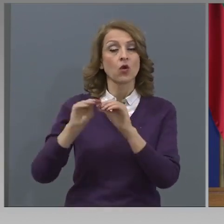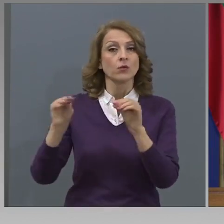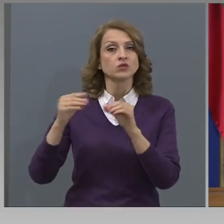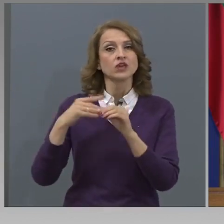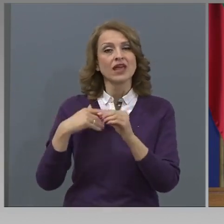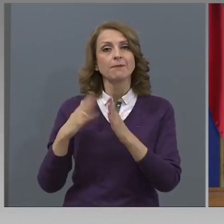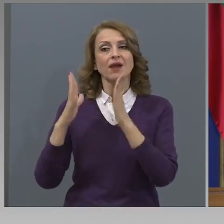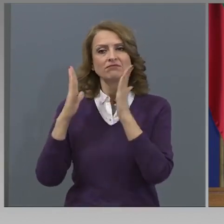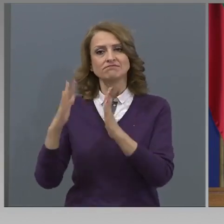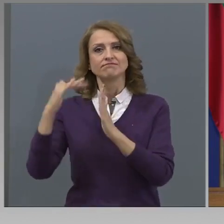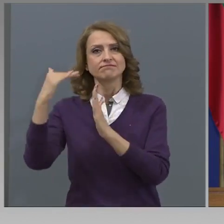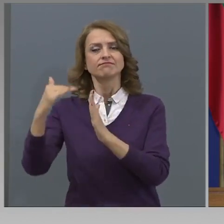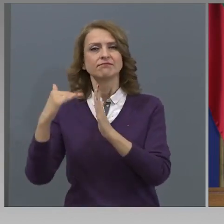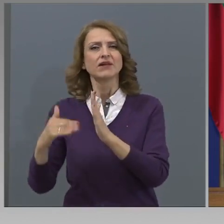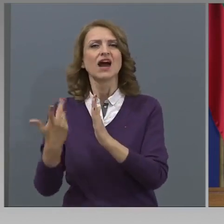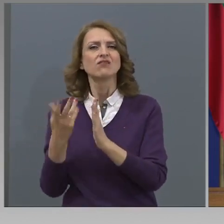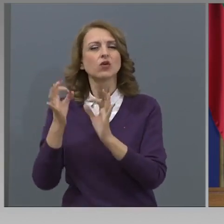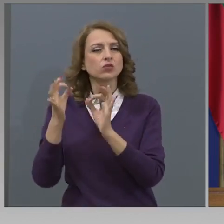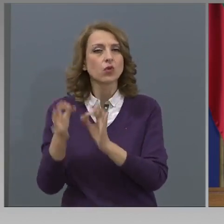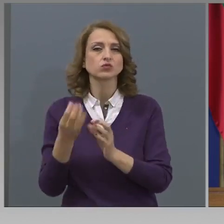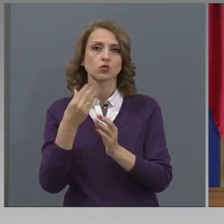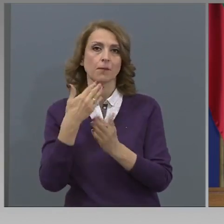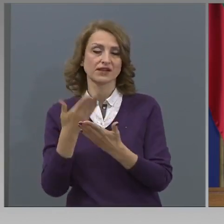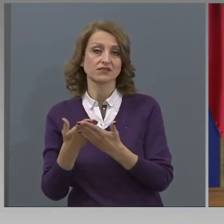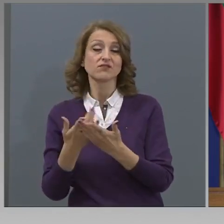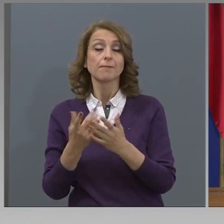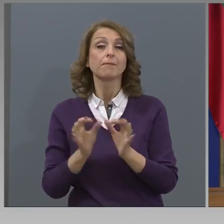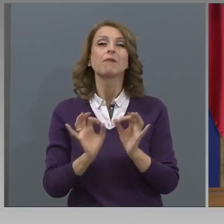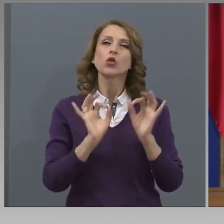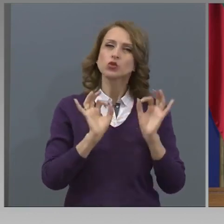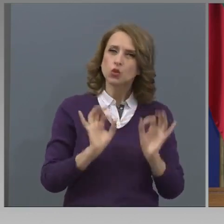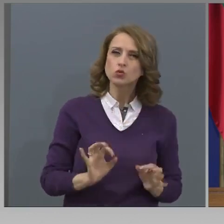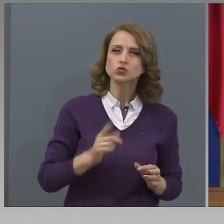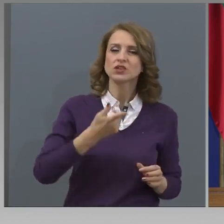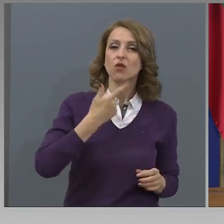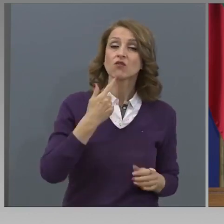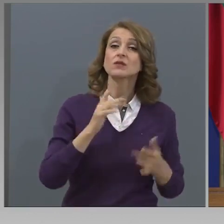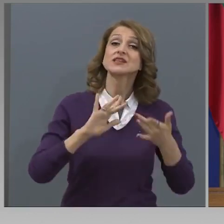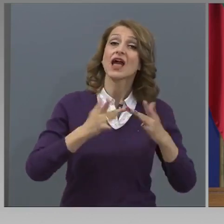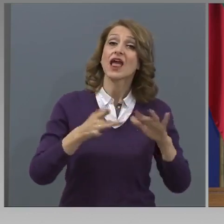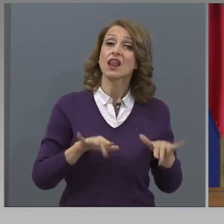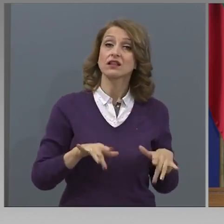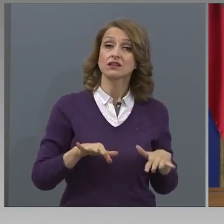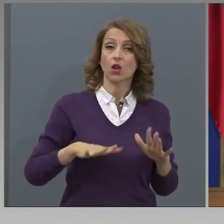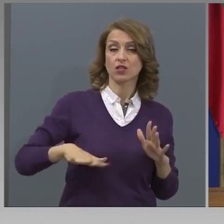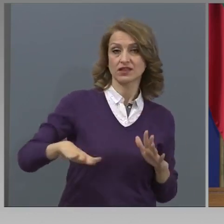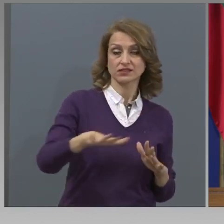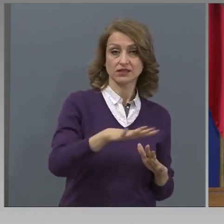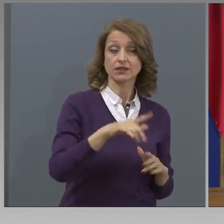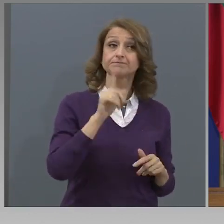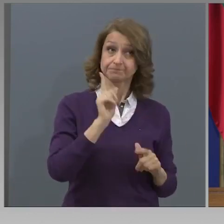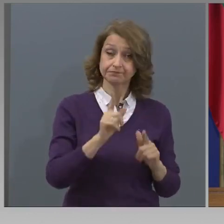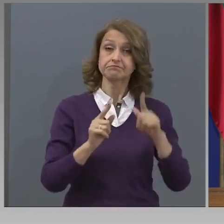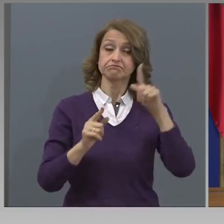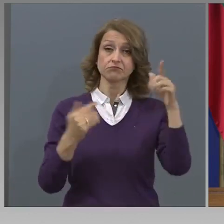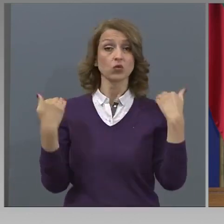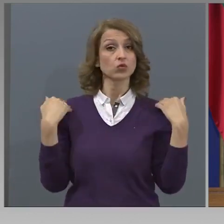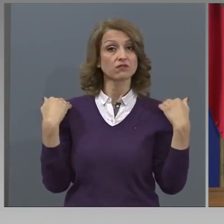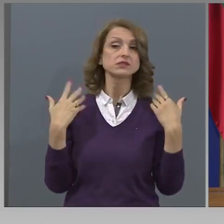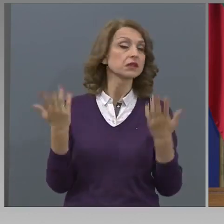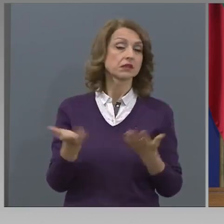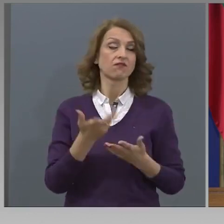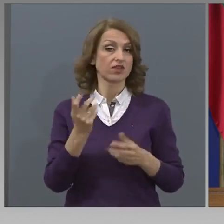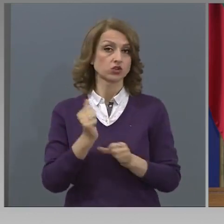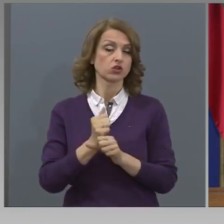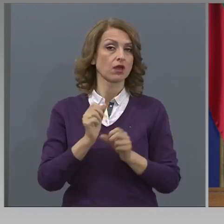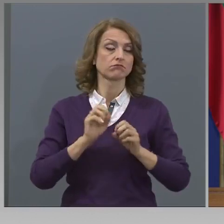има регламентиране текстови. Какво точно е? По-точно е да говорим за обучение чрез електронна среда. Те стартираха ефективно, но и при тях, както и